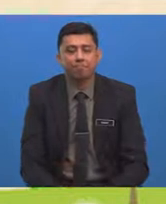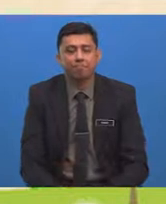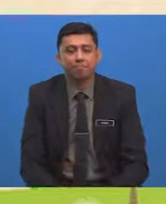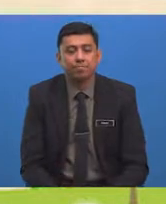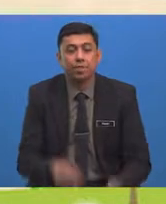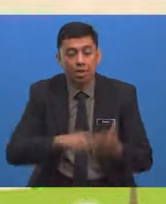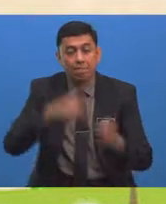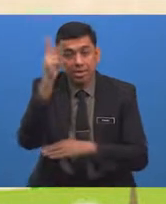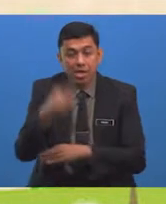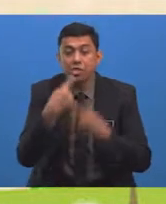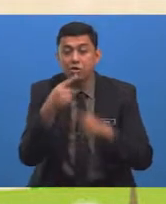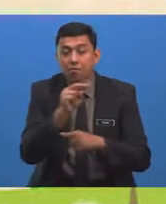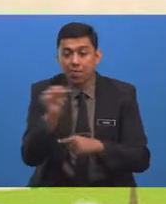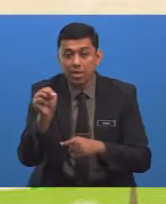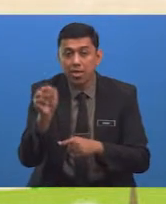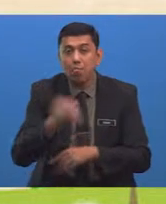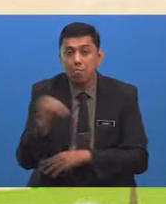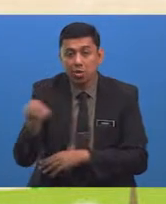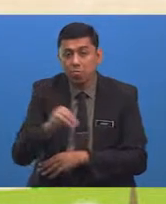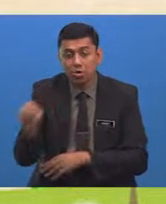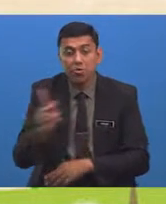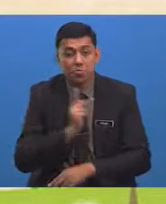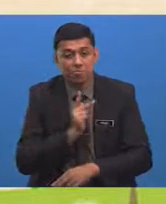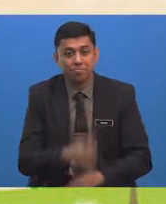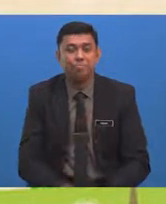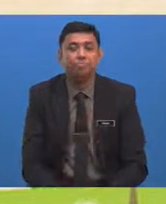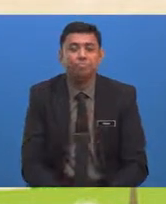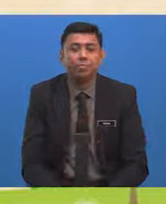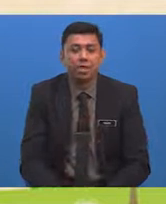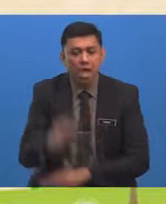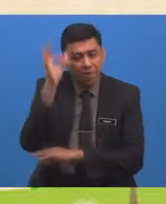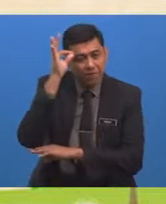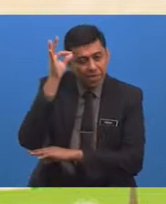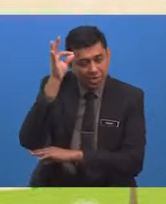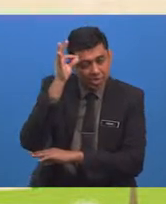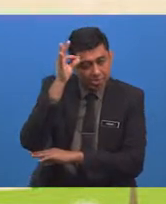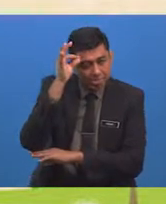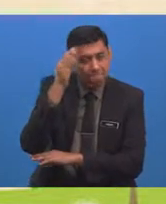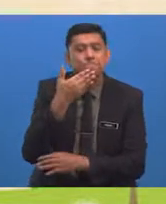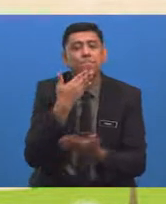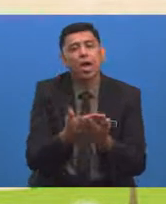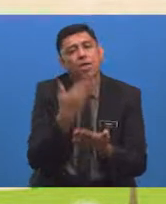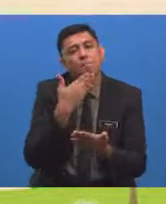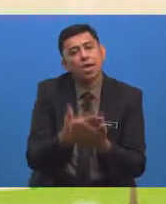Apakah Jawapannya Murid-muridku Fikir Baik-baik Ya